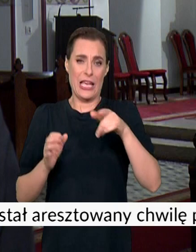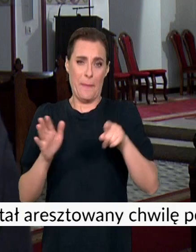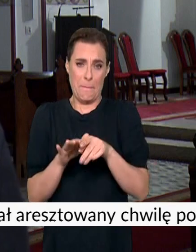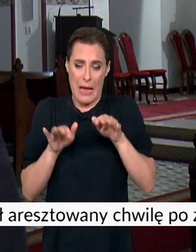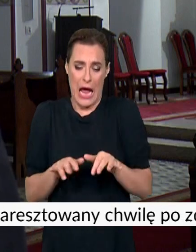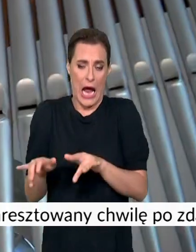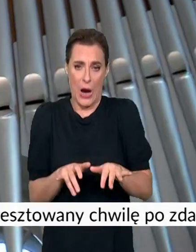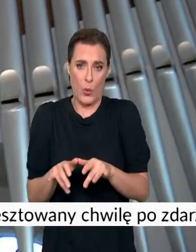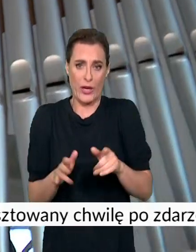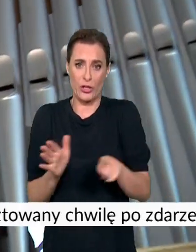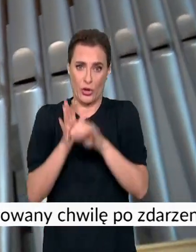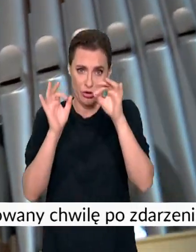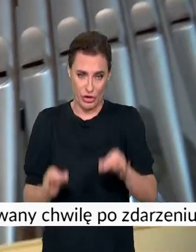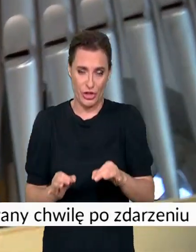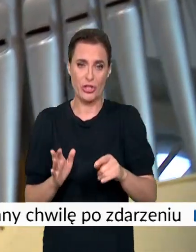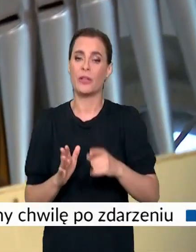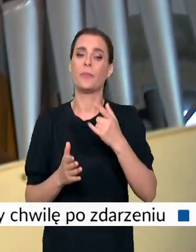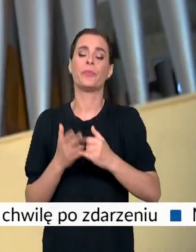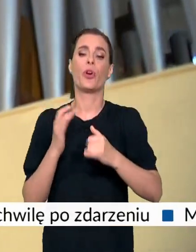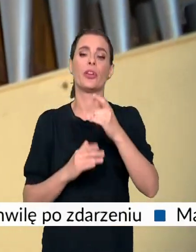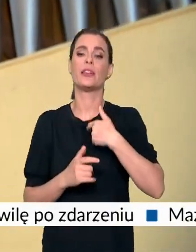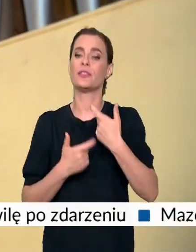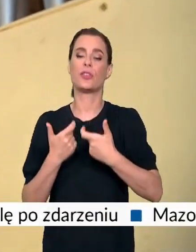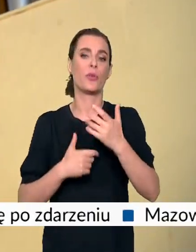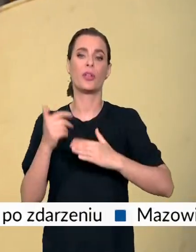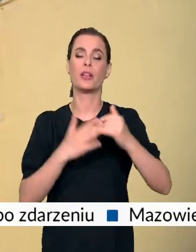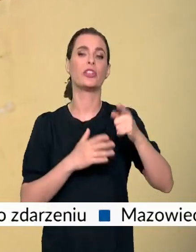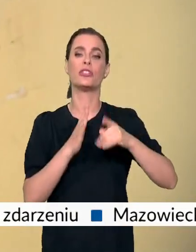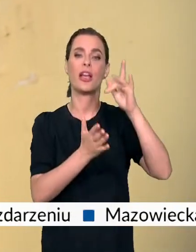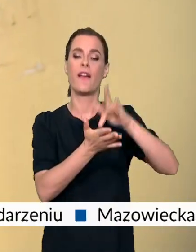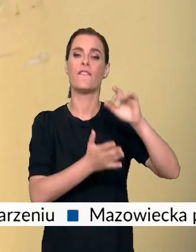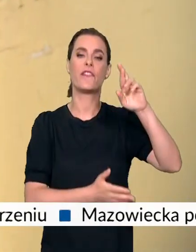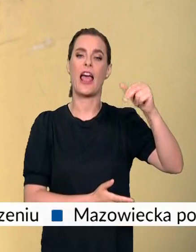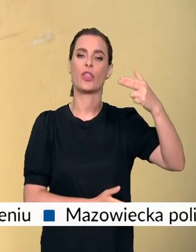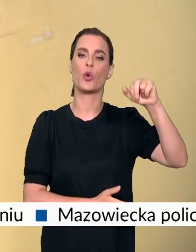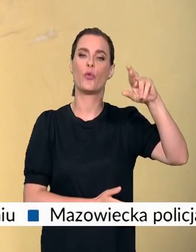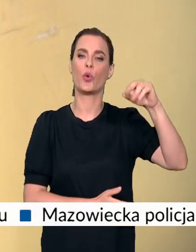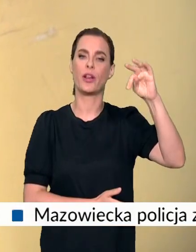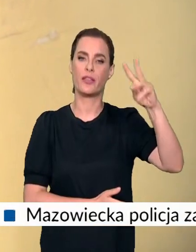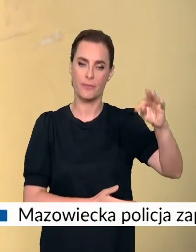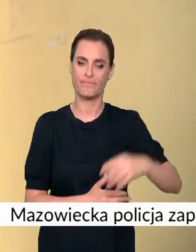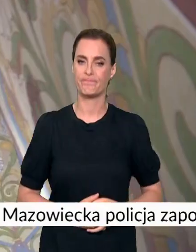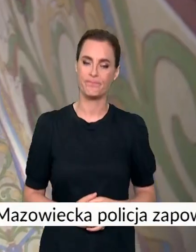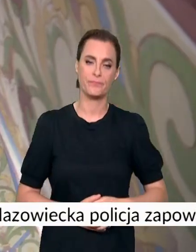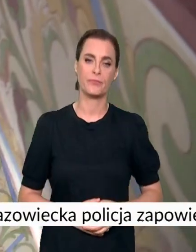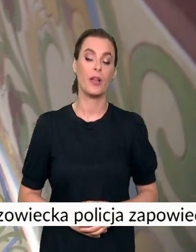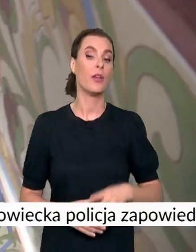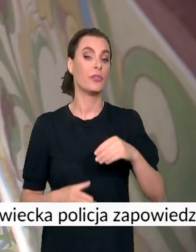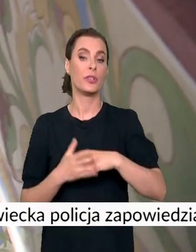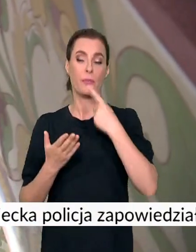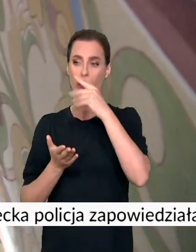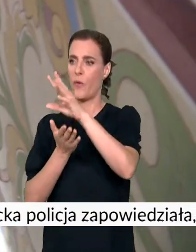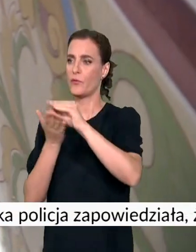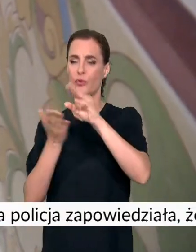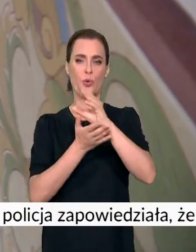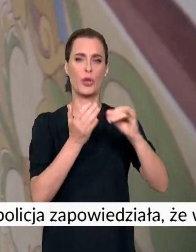dzisiaj. To jest instrument Sirby Zauer wybudowany we Frankfurcie nad Odrą. Kameralne wnętrza wzorowane na